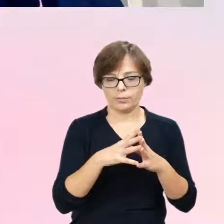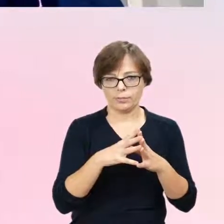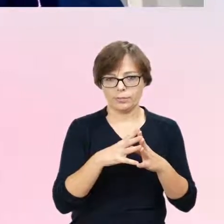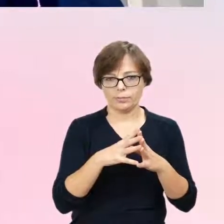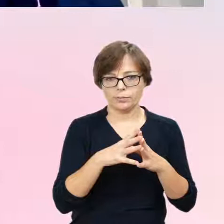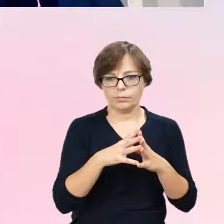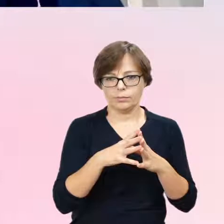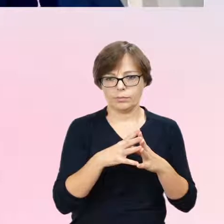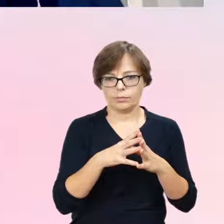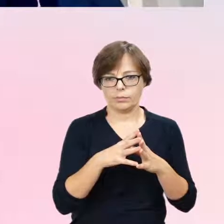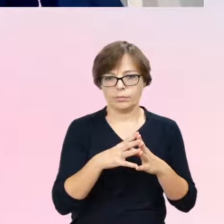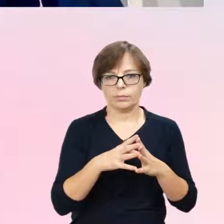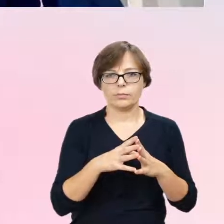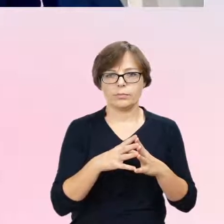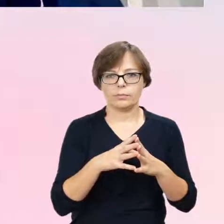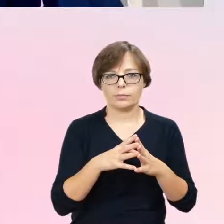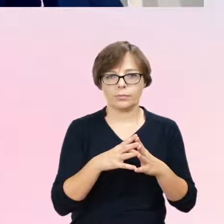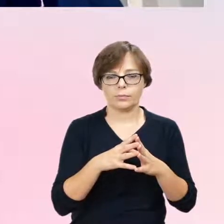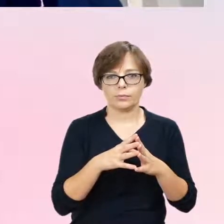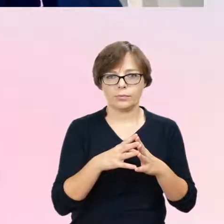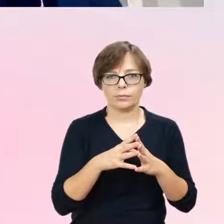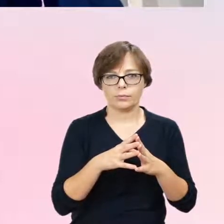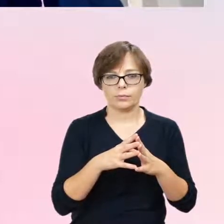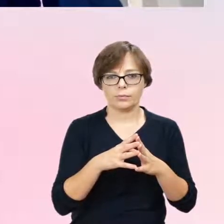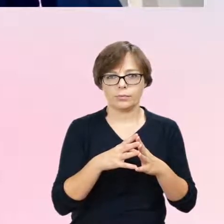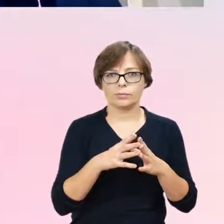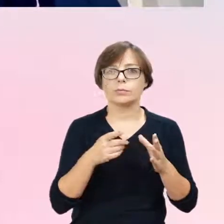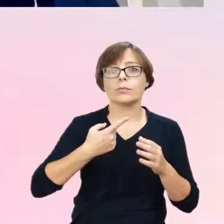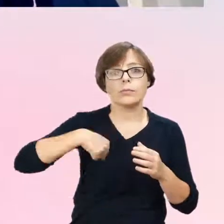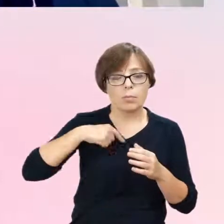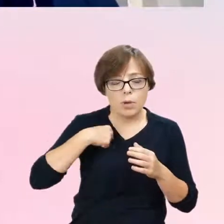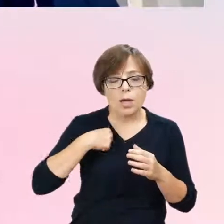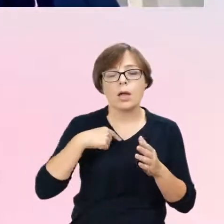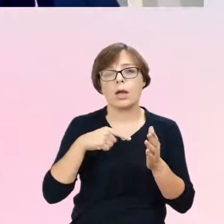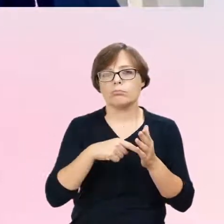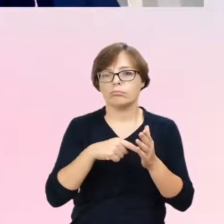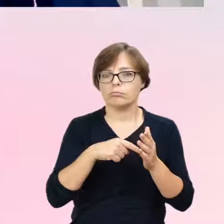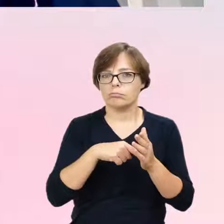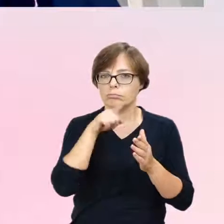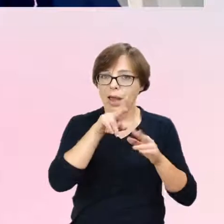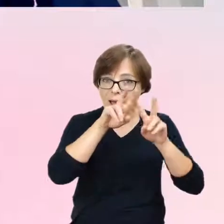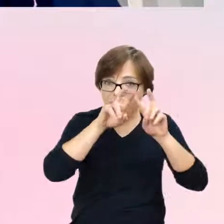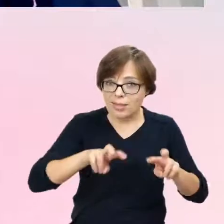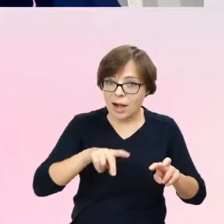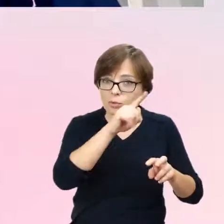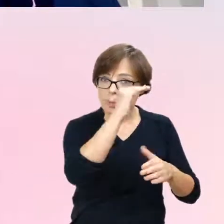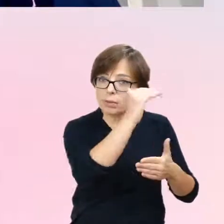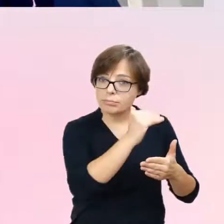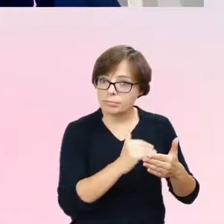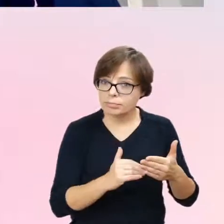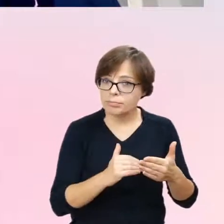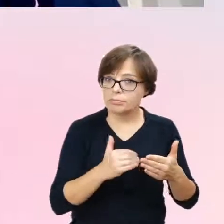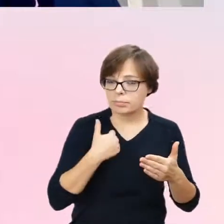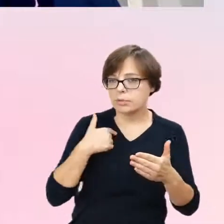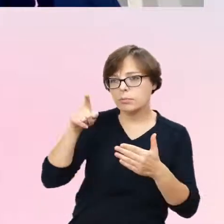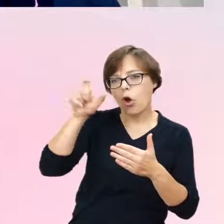jak analizujemy te kategorie, to widać,